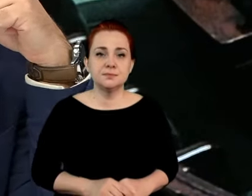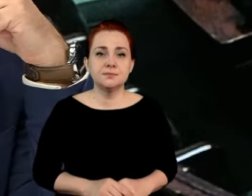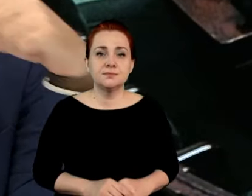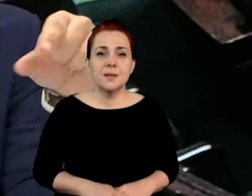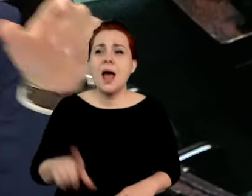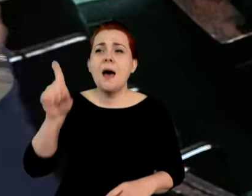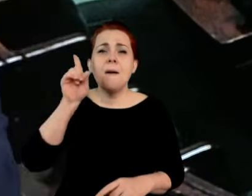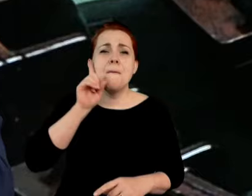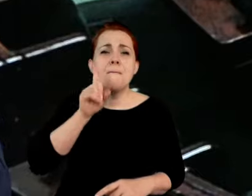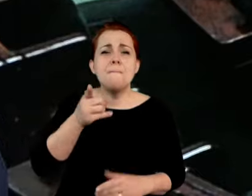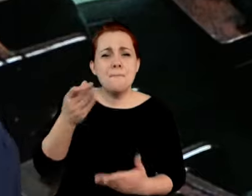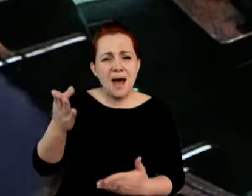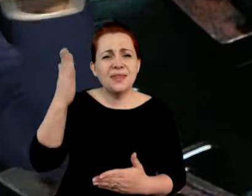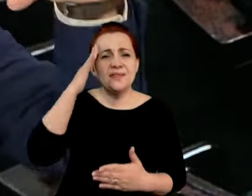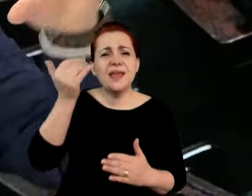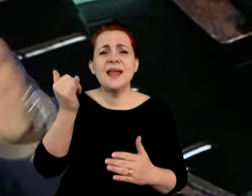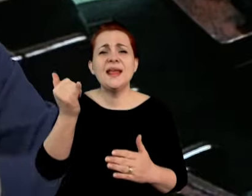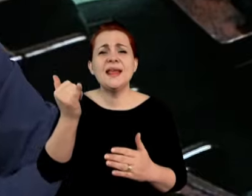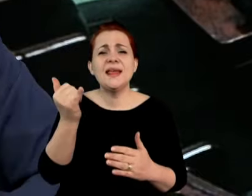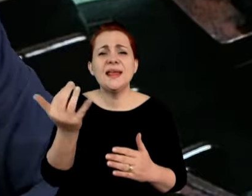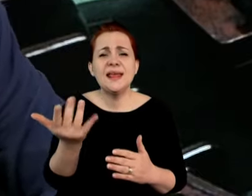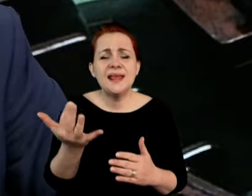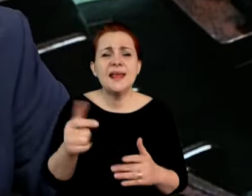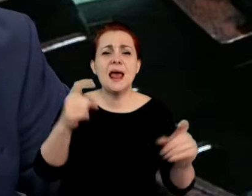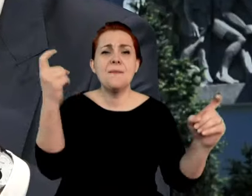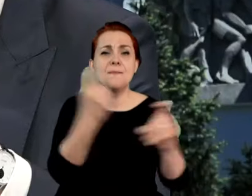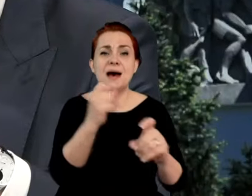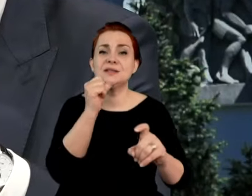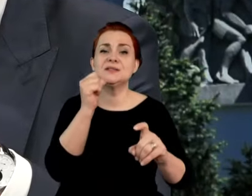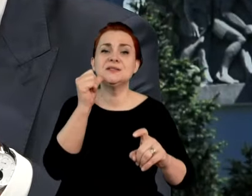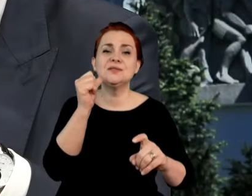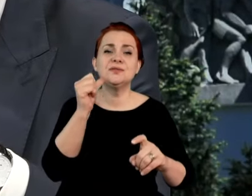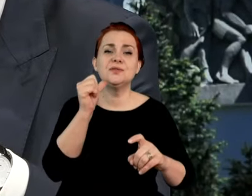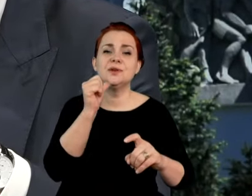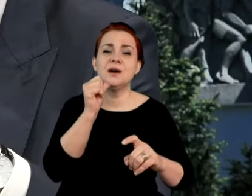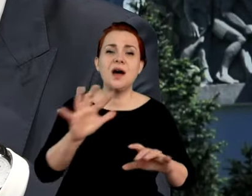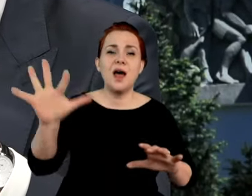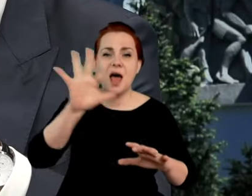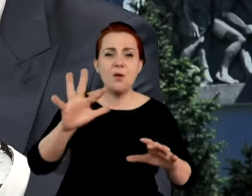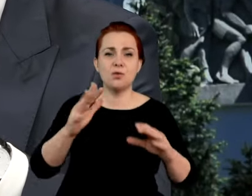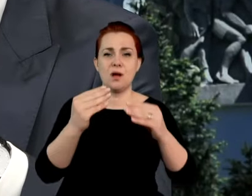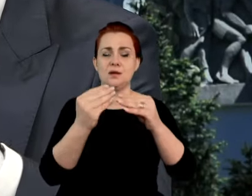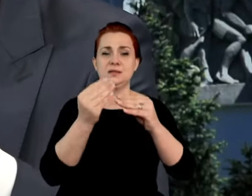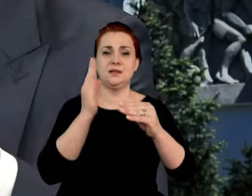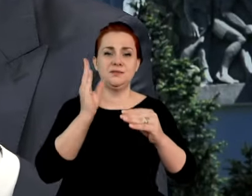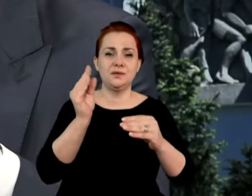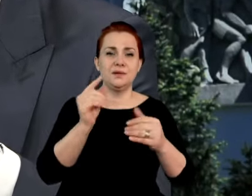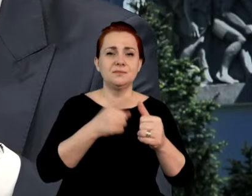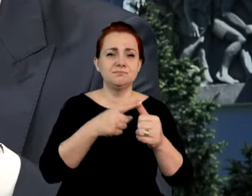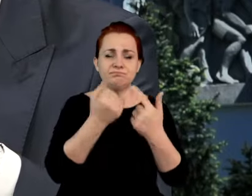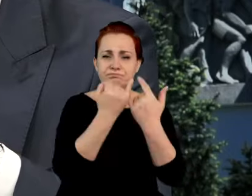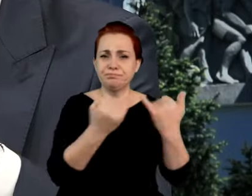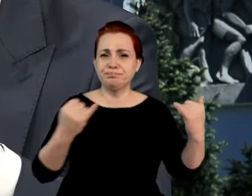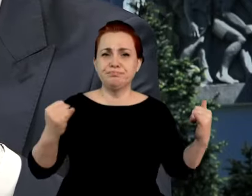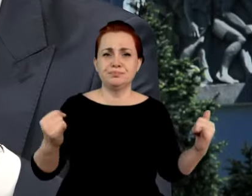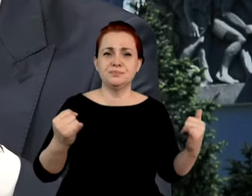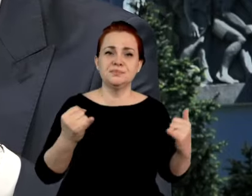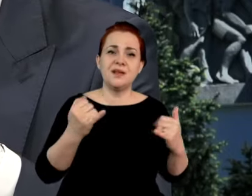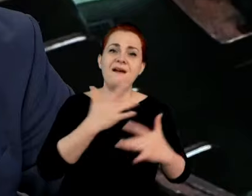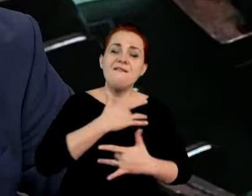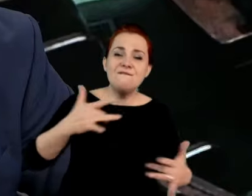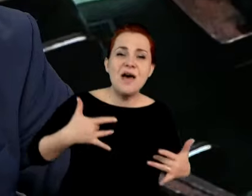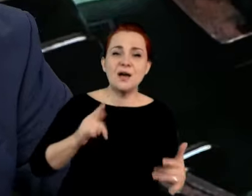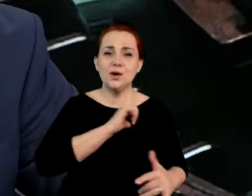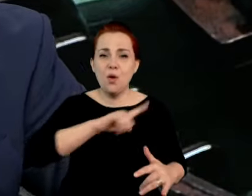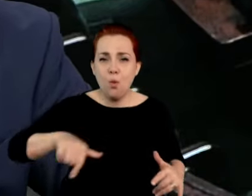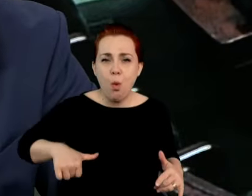Europejskiej jest za nami w tym... Panie redaktorze, Węgry, Łotwa, Czechy, Estonia, Litwa, jeżeli chodzi o styczniowe... pięć. Jeżeli chodzi o styczniowe...